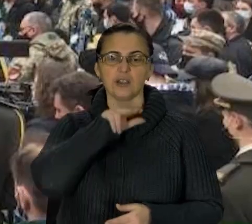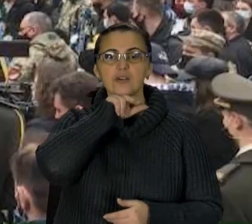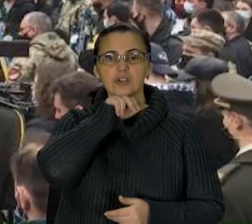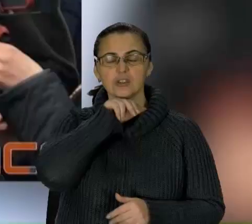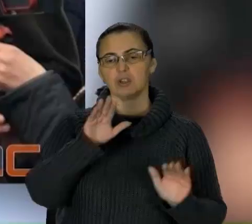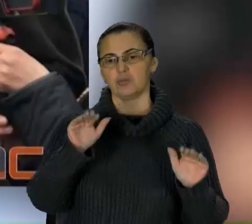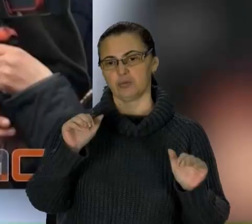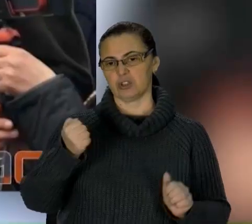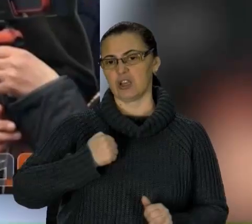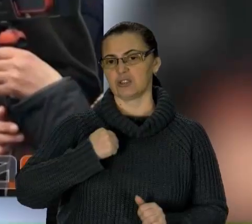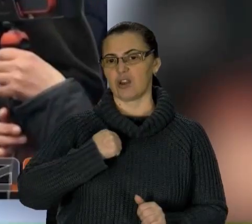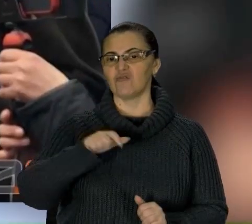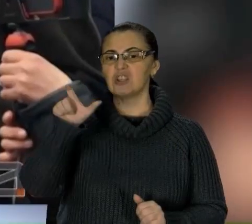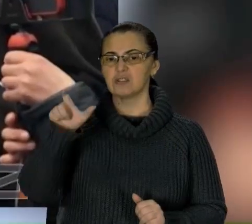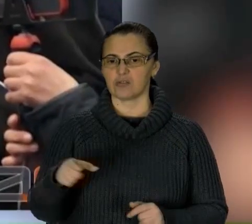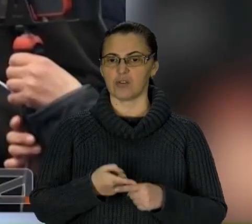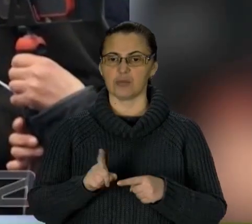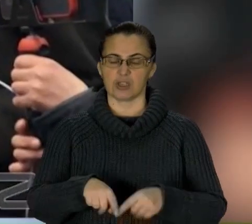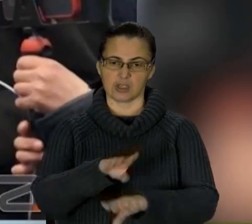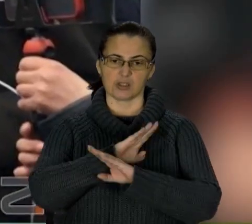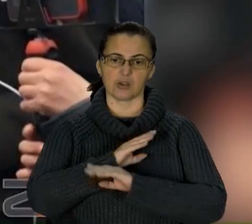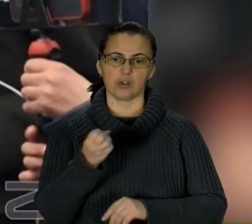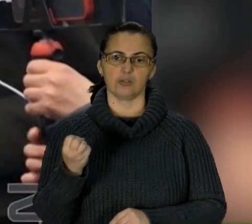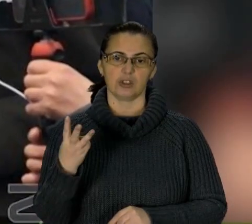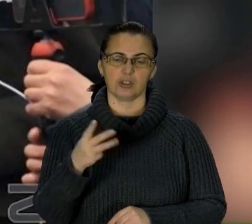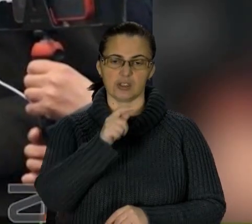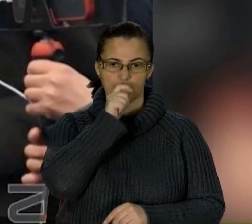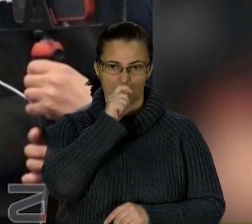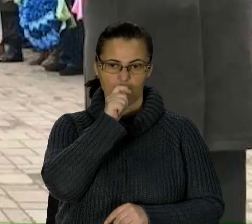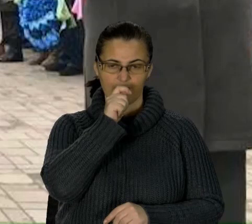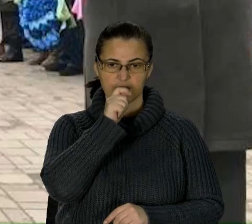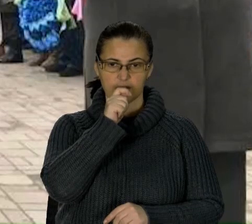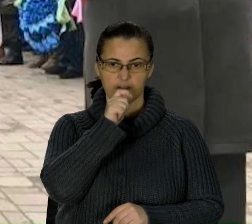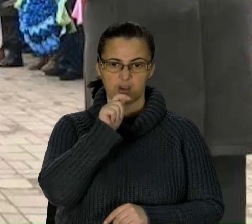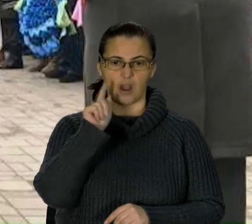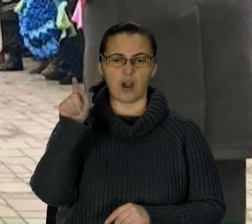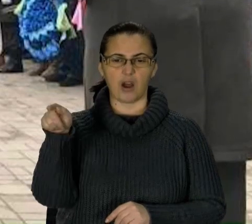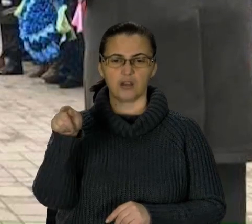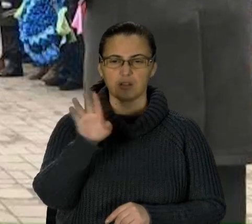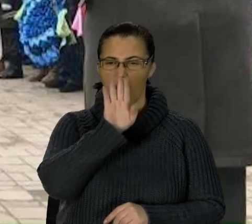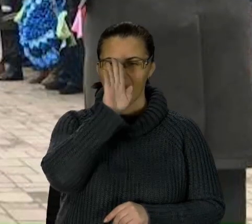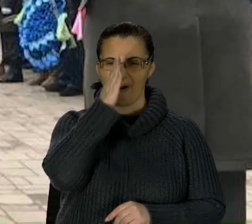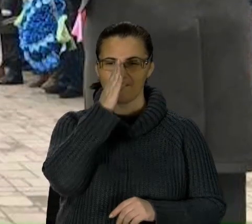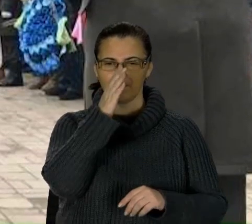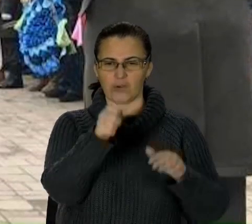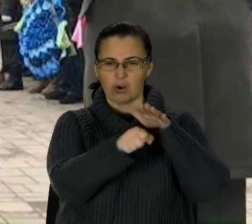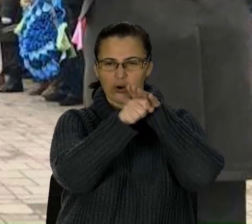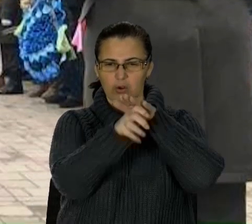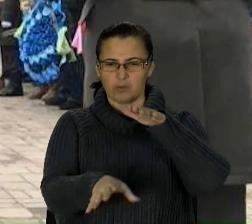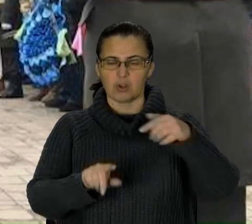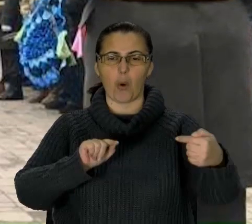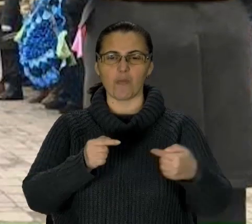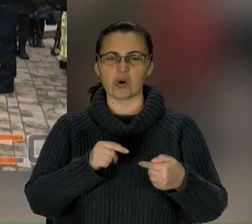із військовим Олексієм Мамчієм. Він загинув 13 квітня неподалік Майорського. Там противник скинув із безпілотника проти